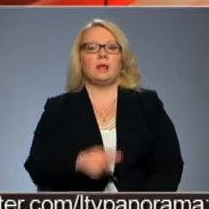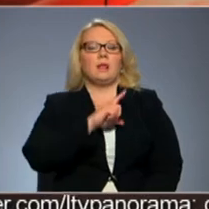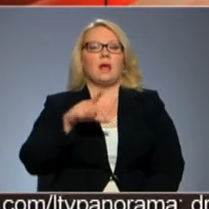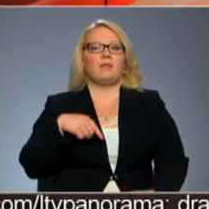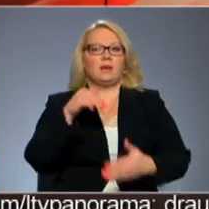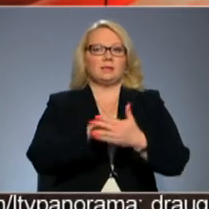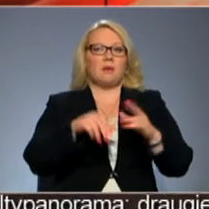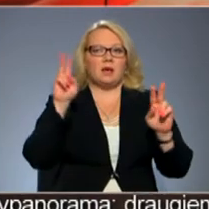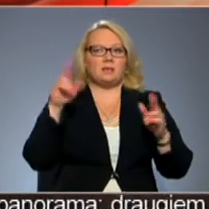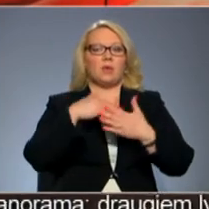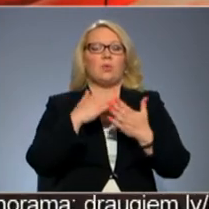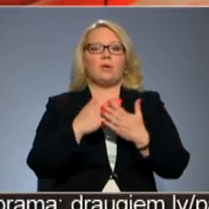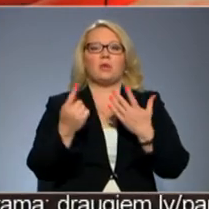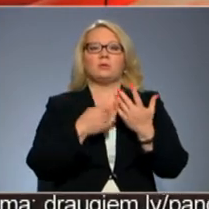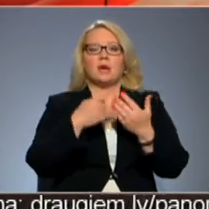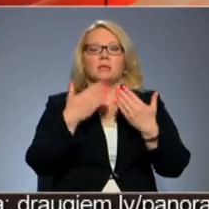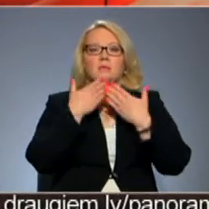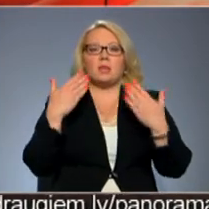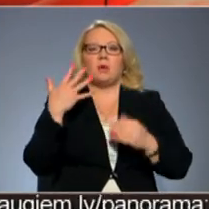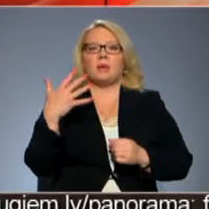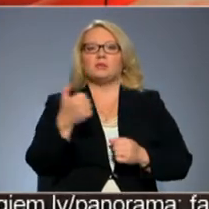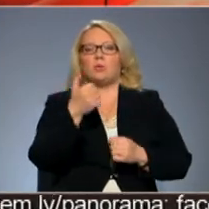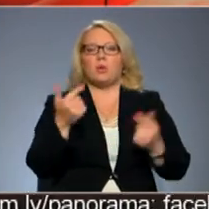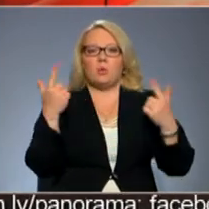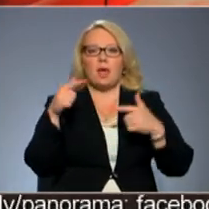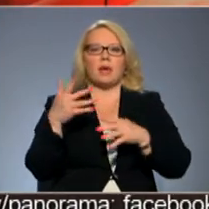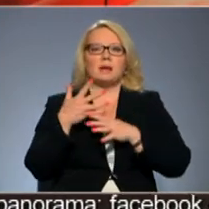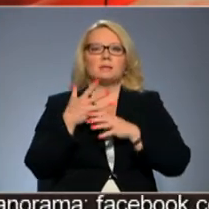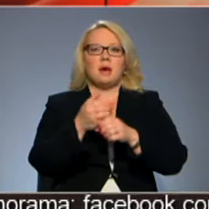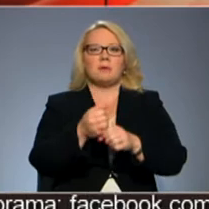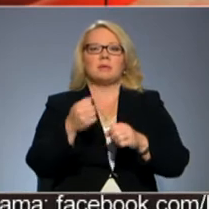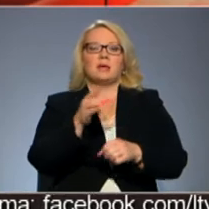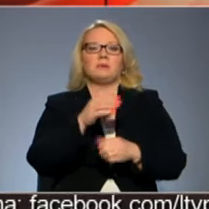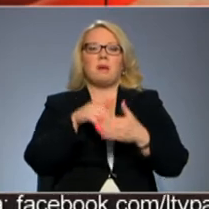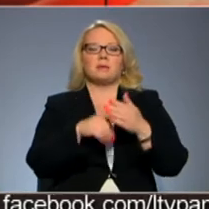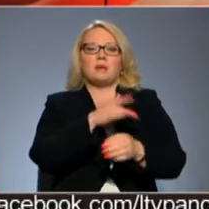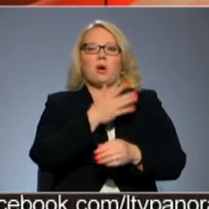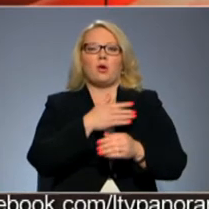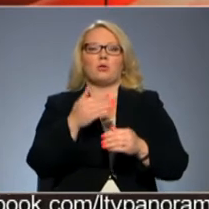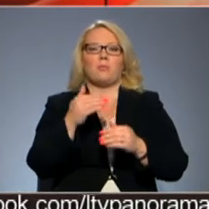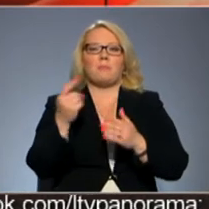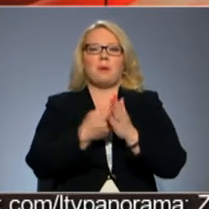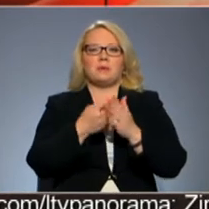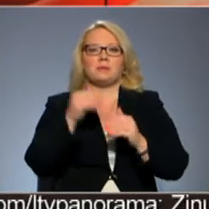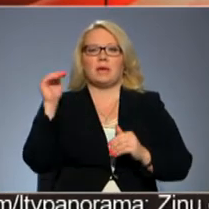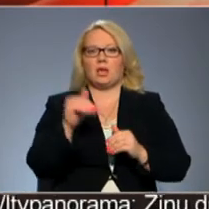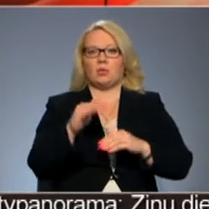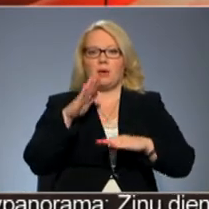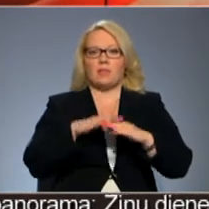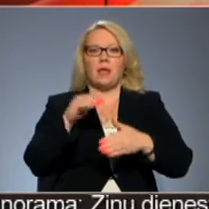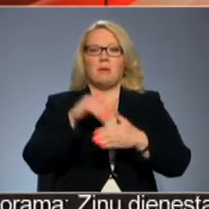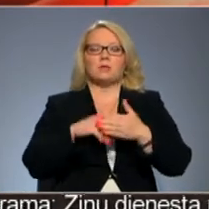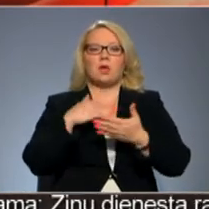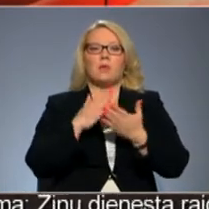Latvijas pasta. Nodaļu skaits pēdējo piecu gadu laikā samazināts pasta pakalpojumi pieprasījuma krituma dēļ. Pasta nodaļa izvietojums tiek